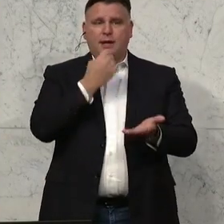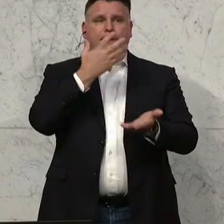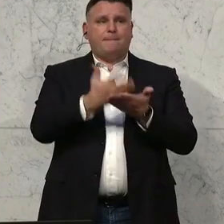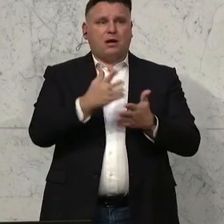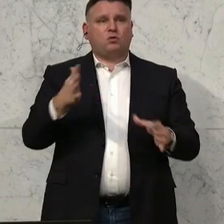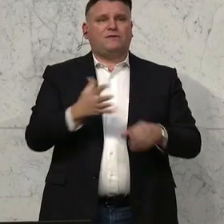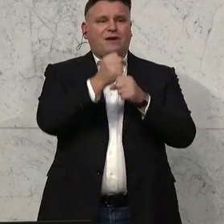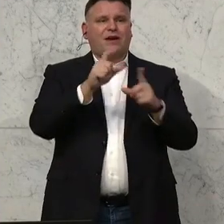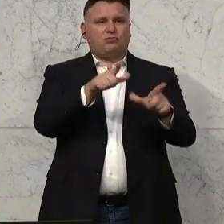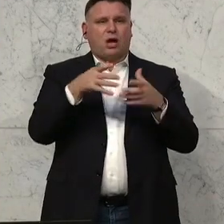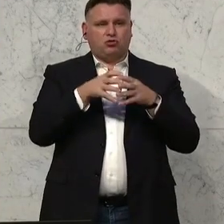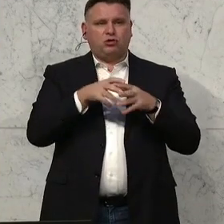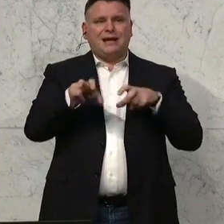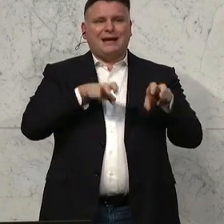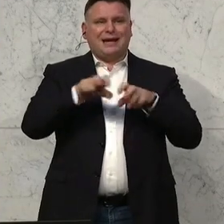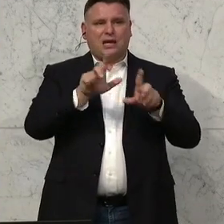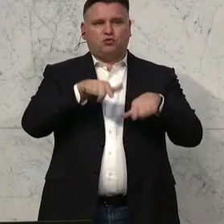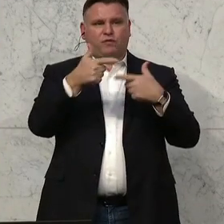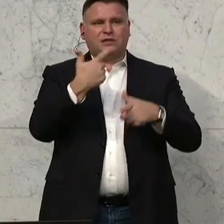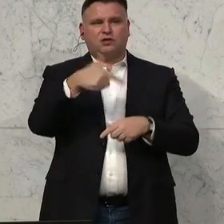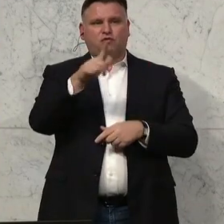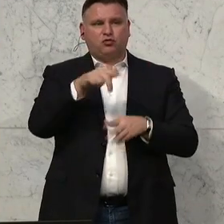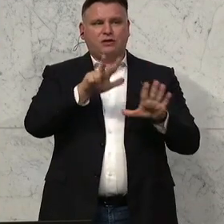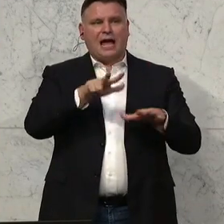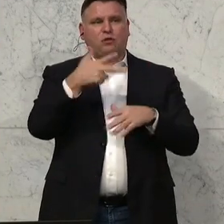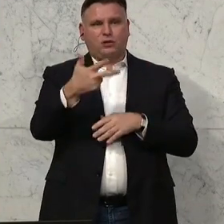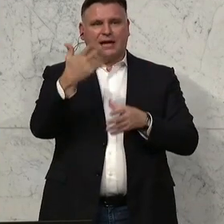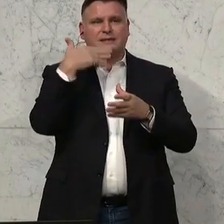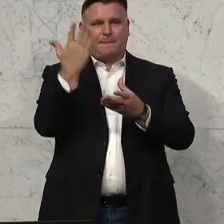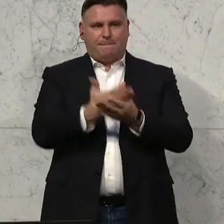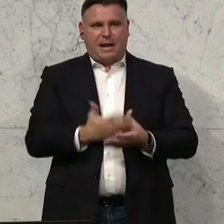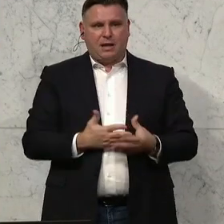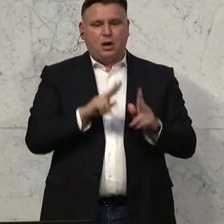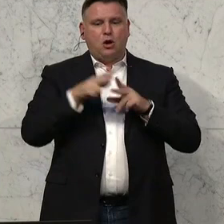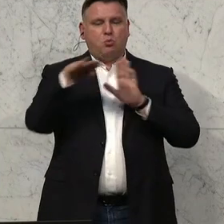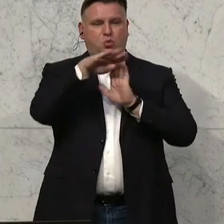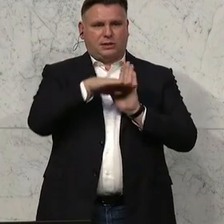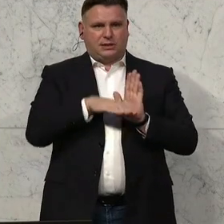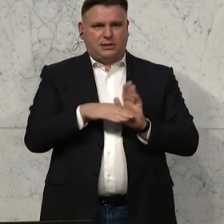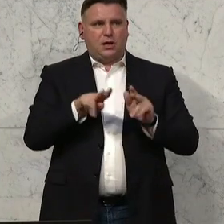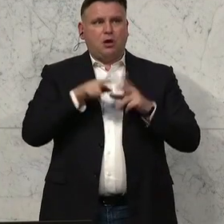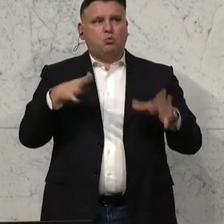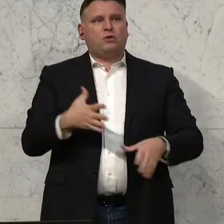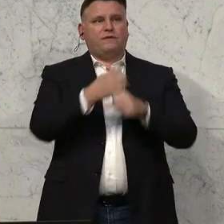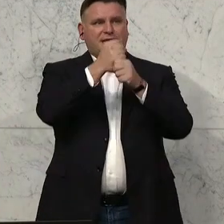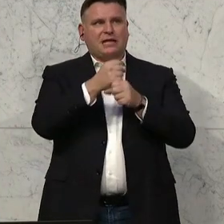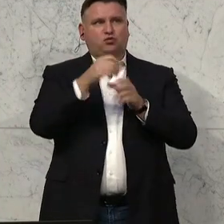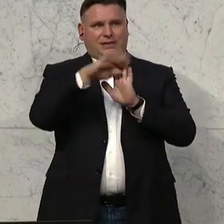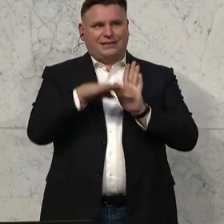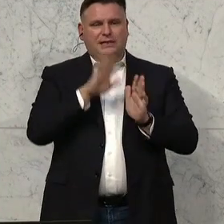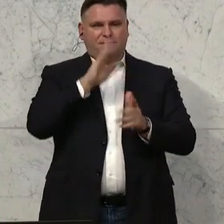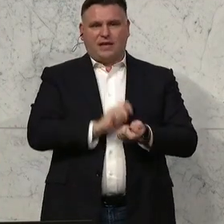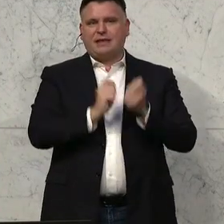Informationsfreiheitsgesetz, mit dem das Amtsgeheimnis endgültig abgeschafft werden soll. Damit wird Bürgern